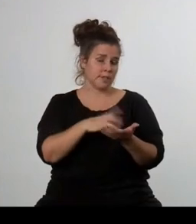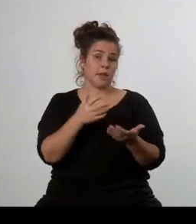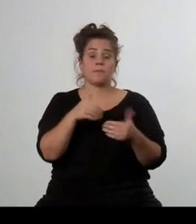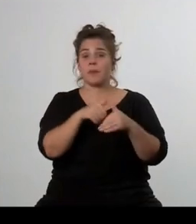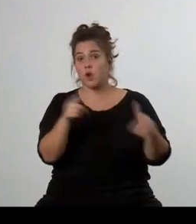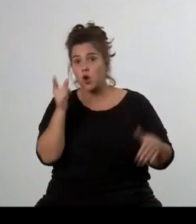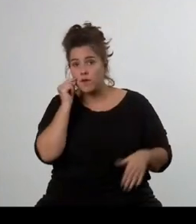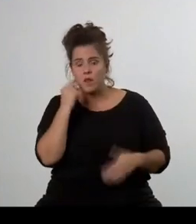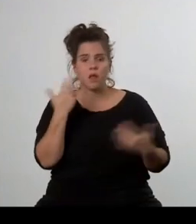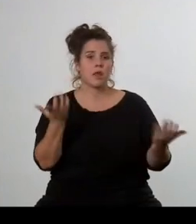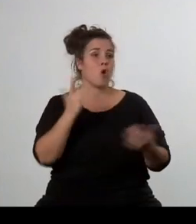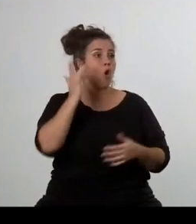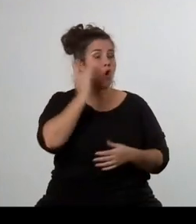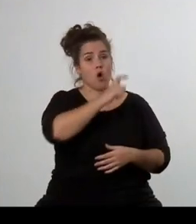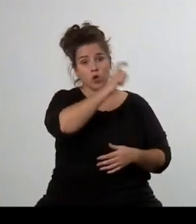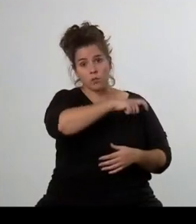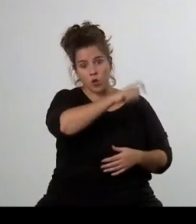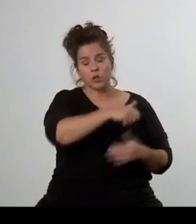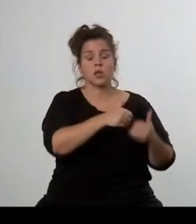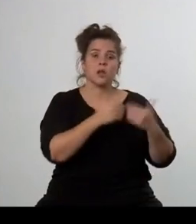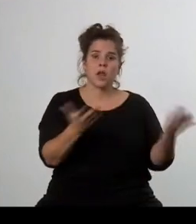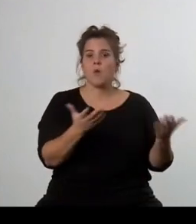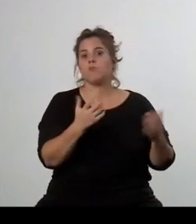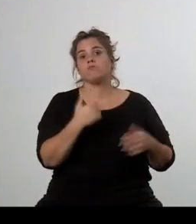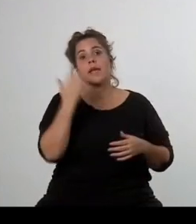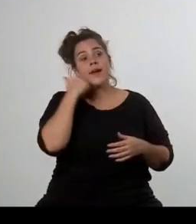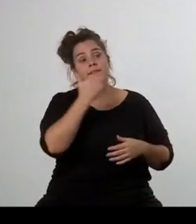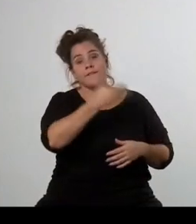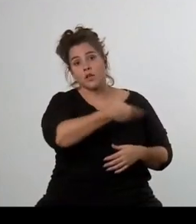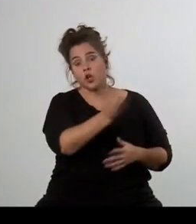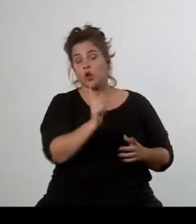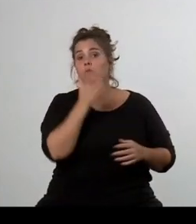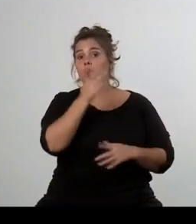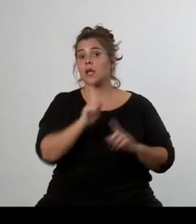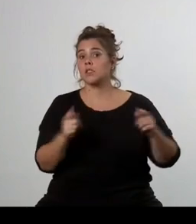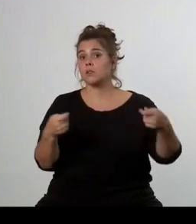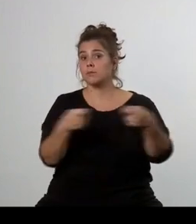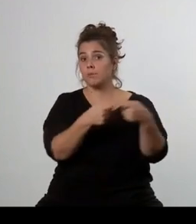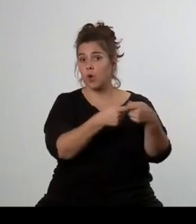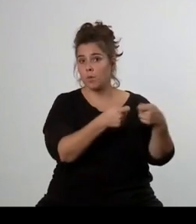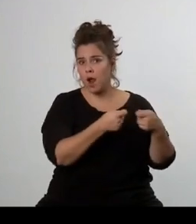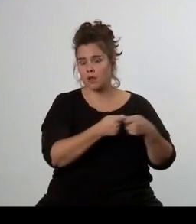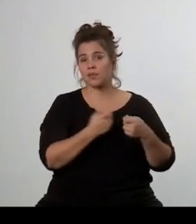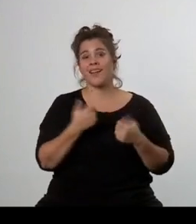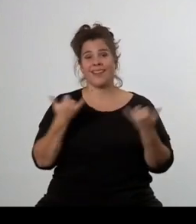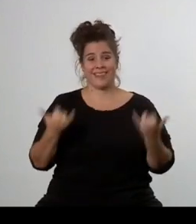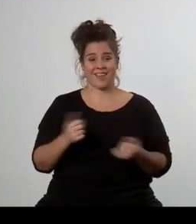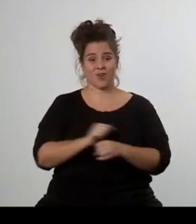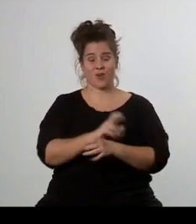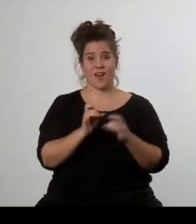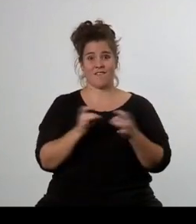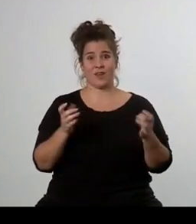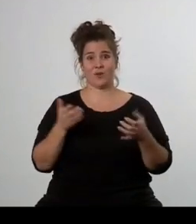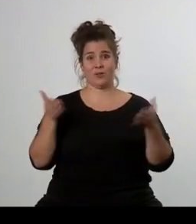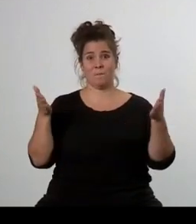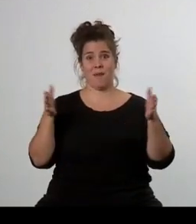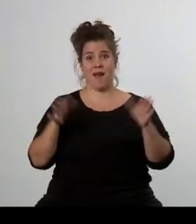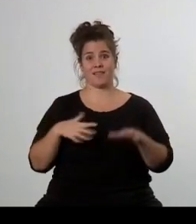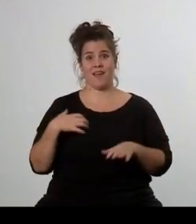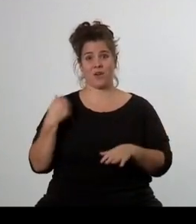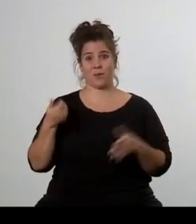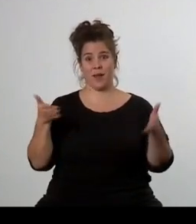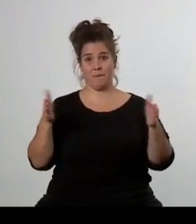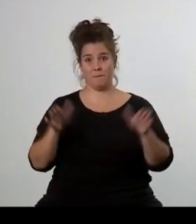skutečně zastavit ten propad, i ten existenční propad jednotlivců a firem, nasměrovat to správným směrem. A protože právě